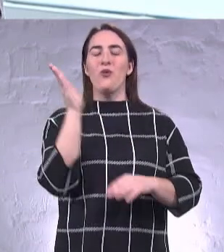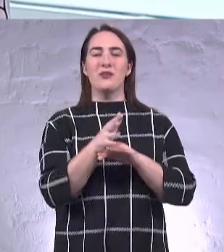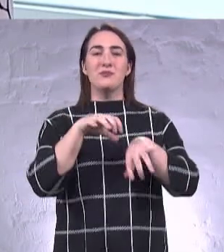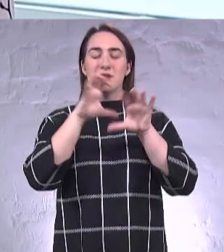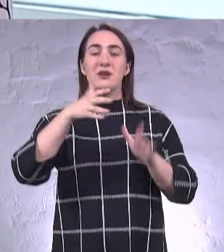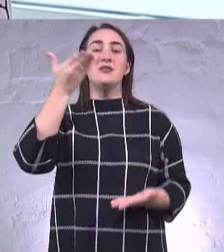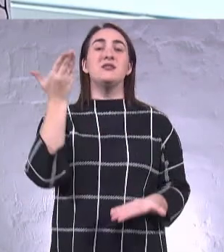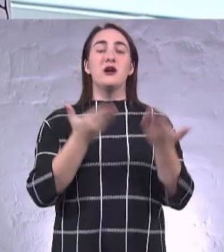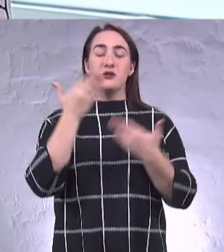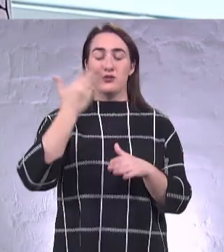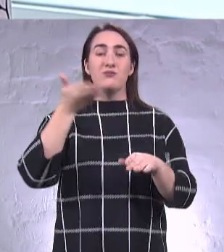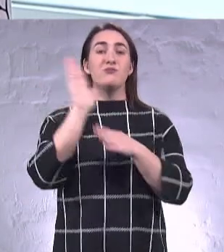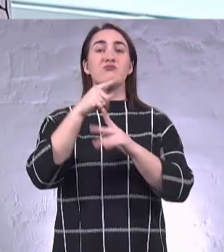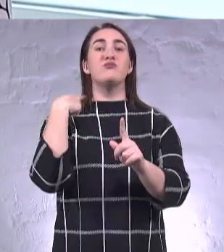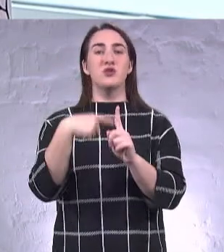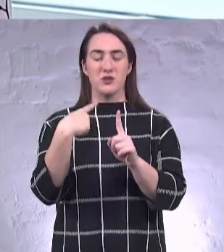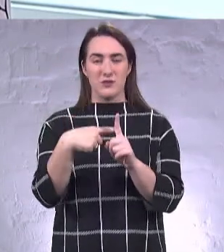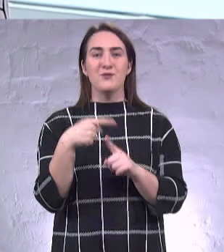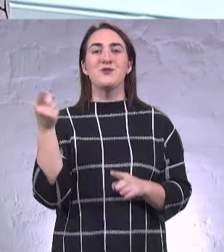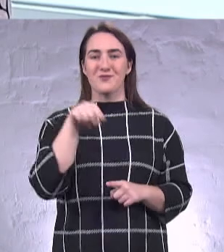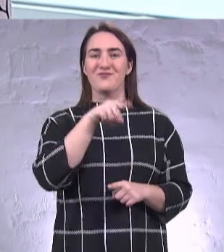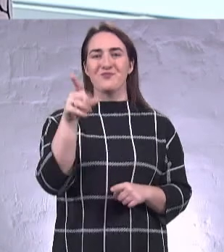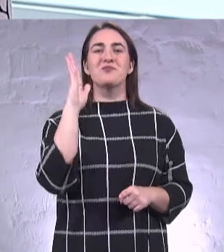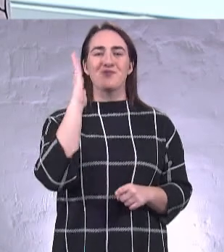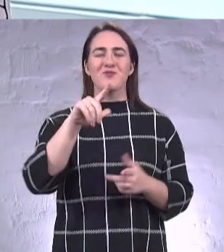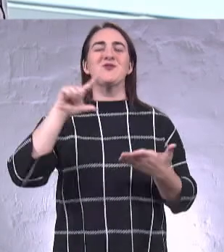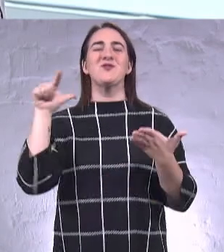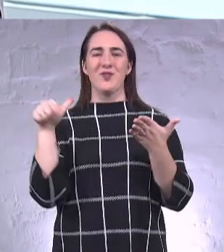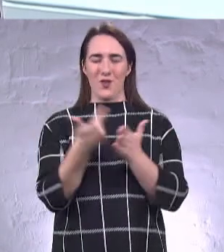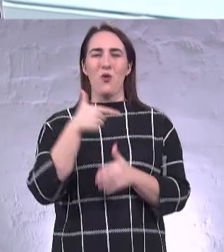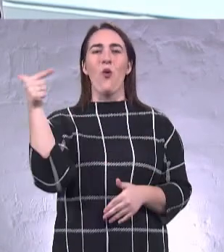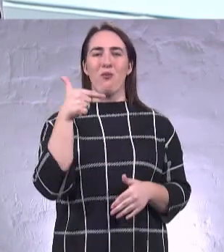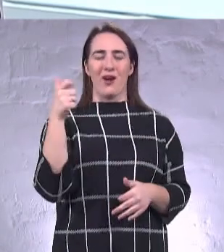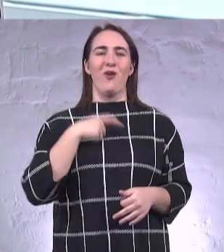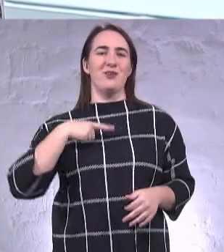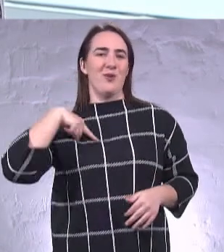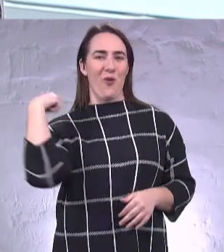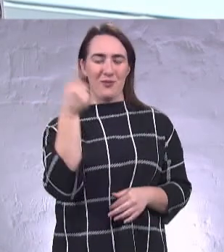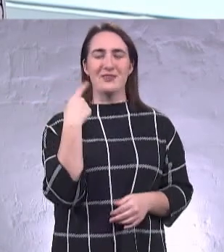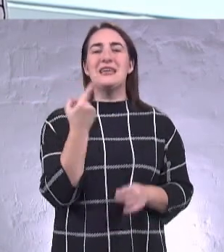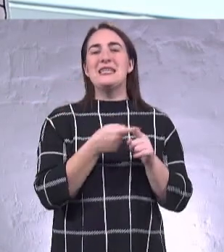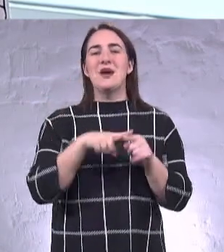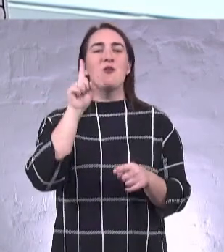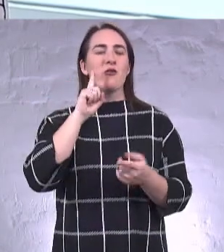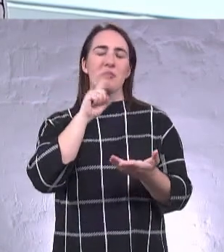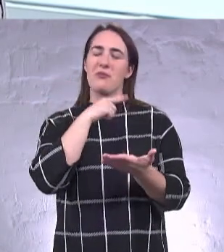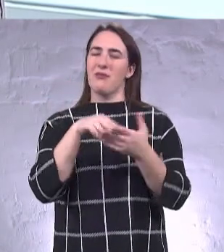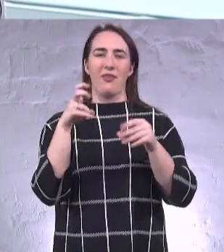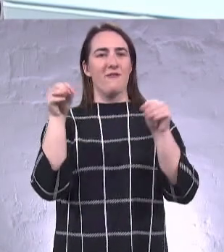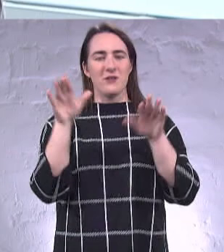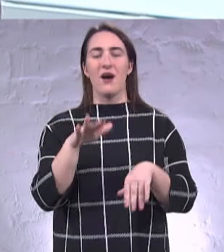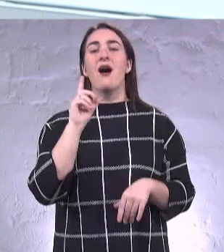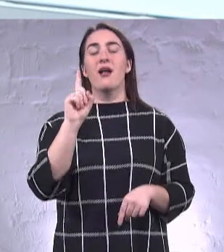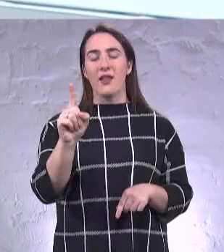і якщо він буде позитивним, то ви будете знову губернатором Одеської області. Це поки що питання не вирішене, але